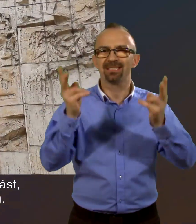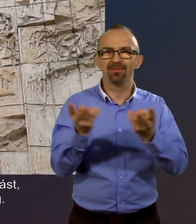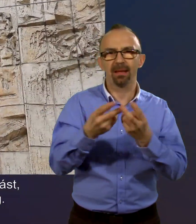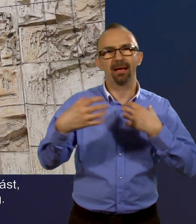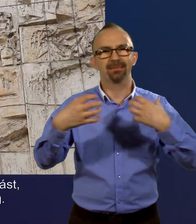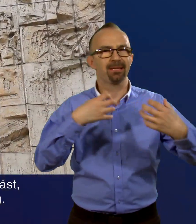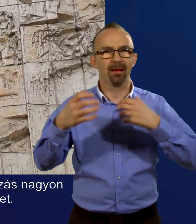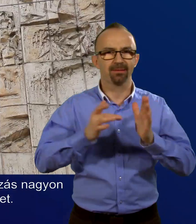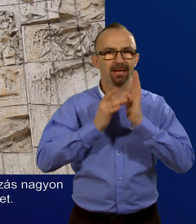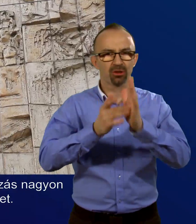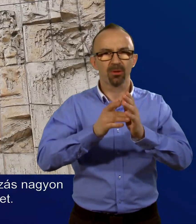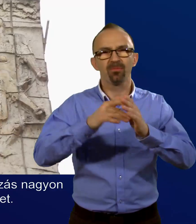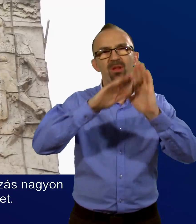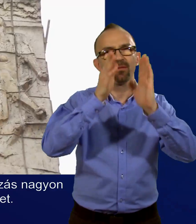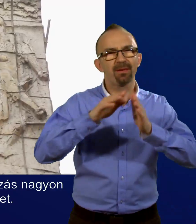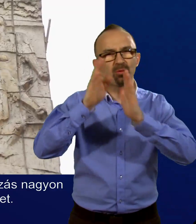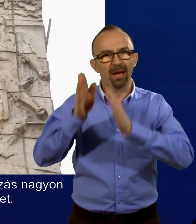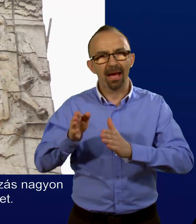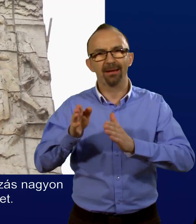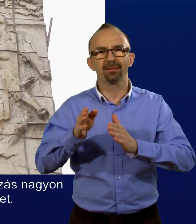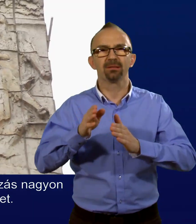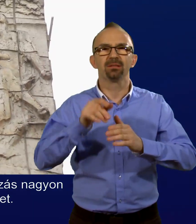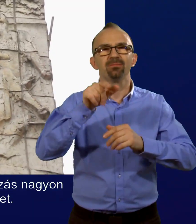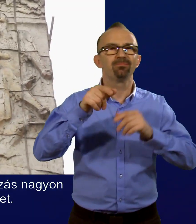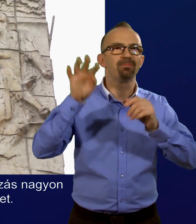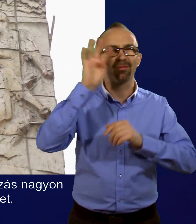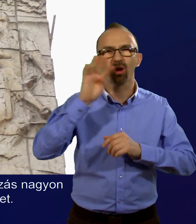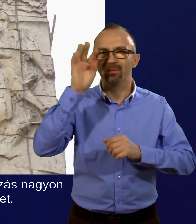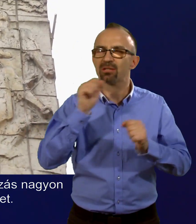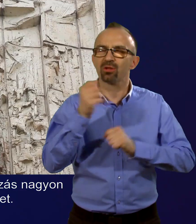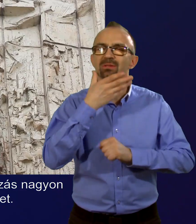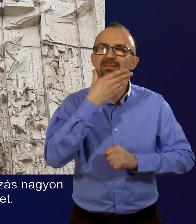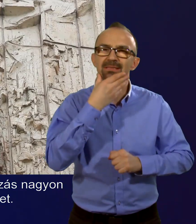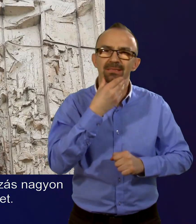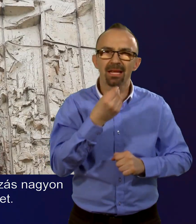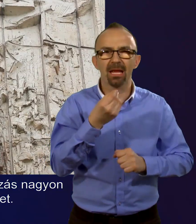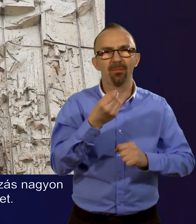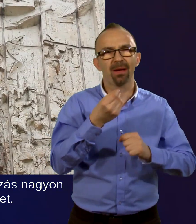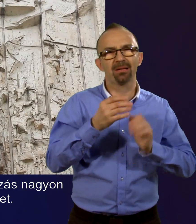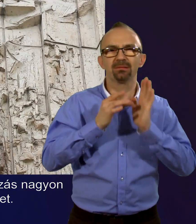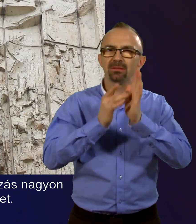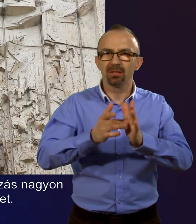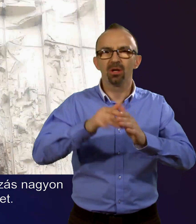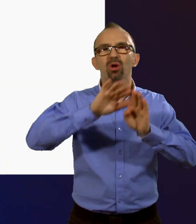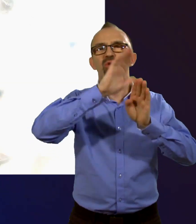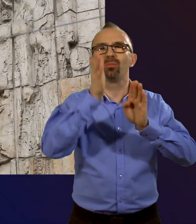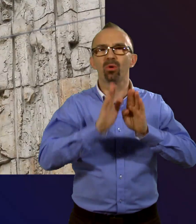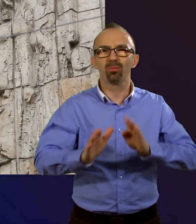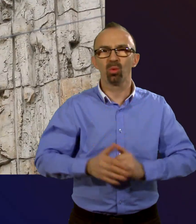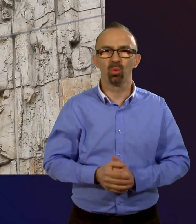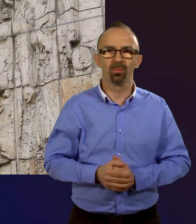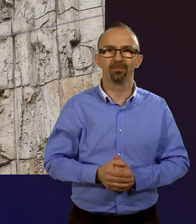jeleníti meg. A figurák, ez az abszrahált megfogalmazás nagyon szépen ritmizálja a domborművet.